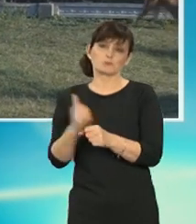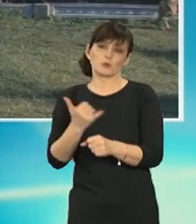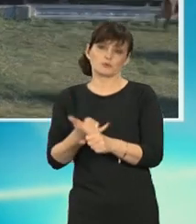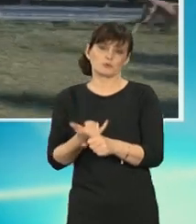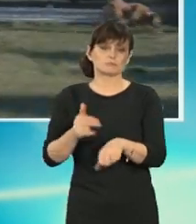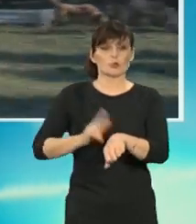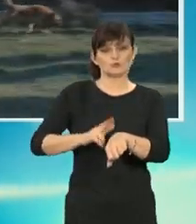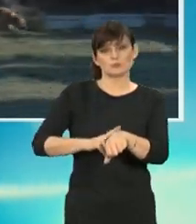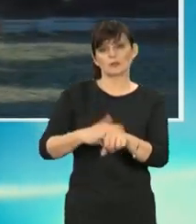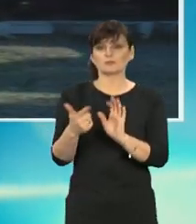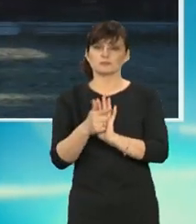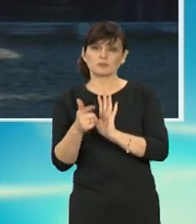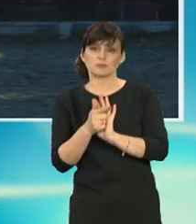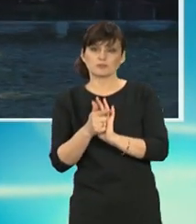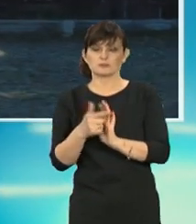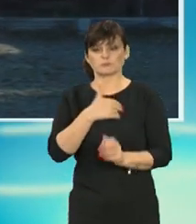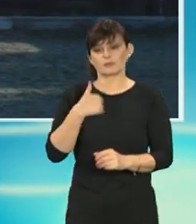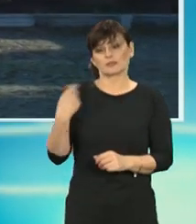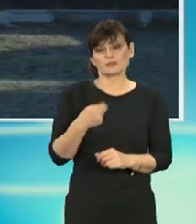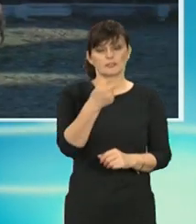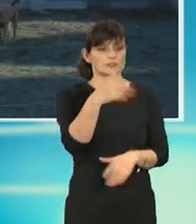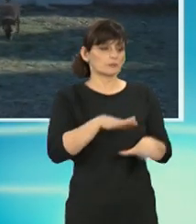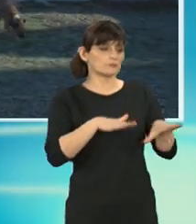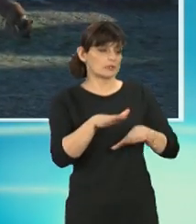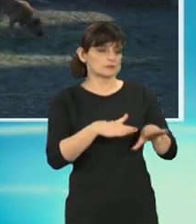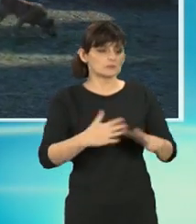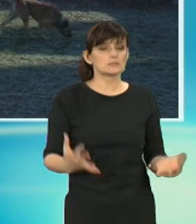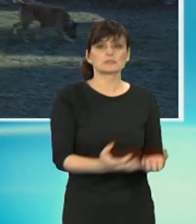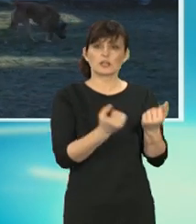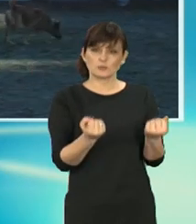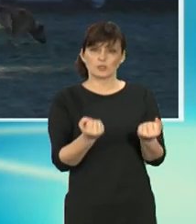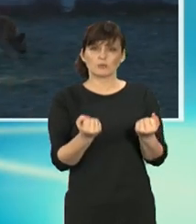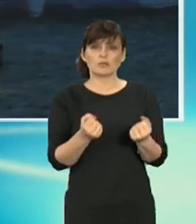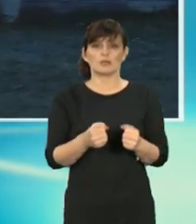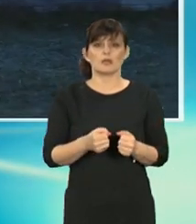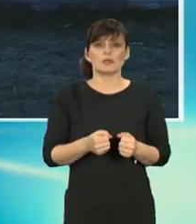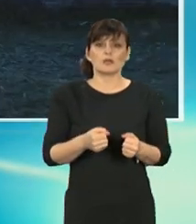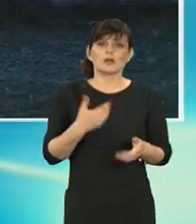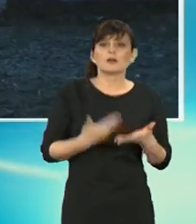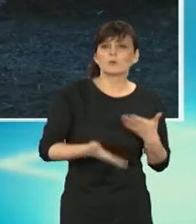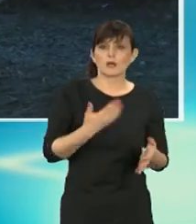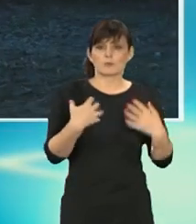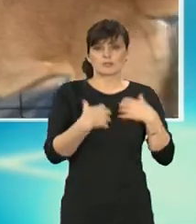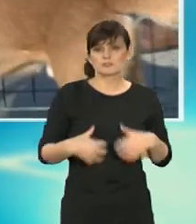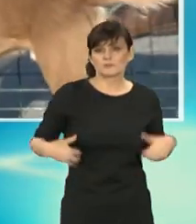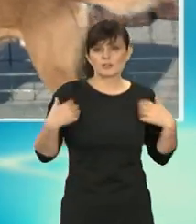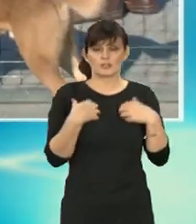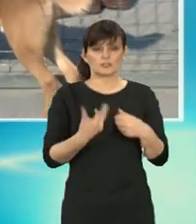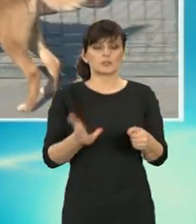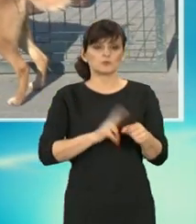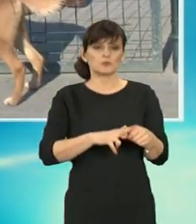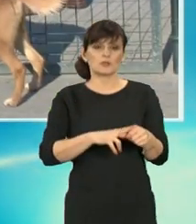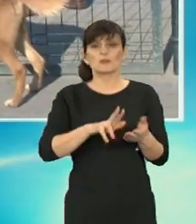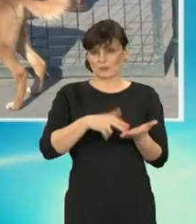przykład godzina 17, jedziemy na miejsce, znajdujemy właśnie takiego zwierzaka, który na